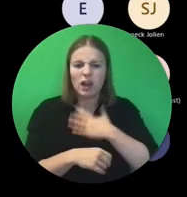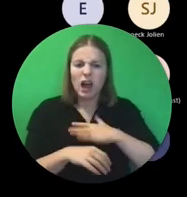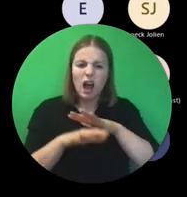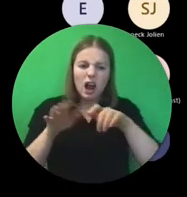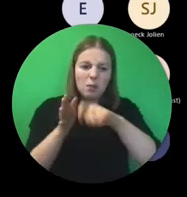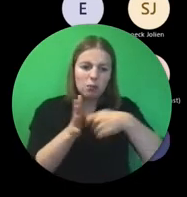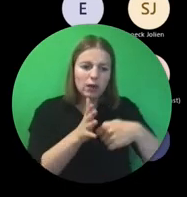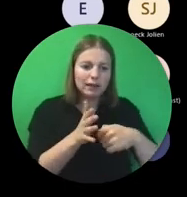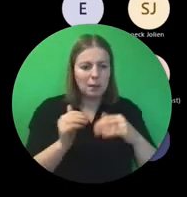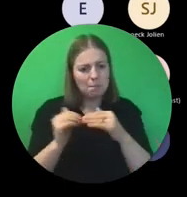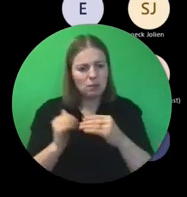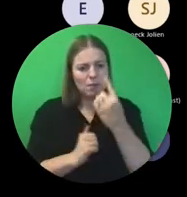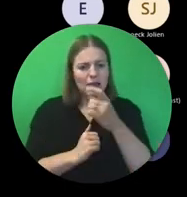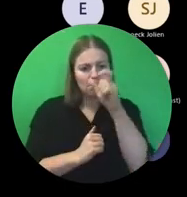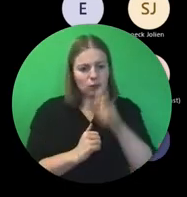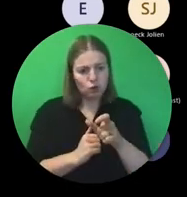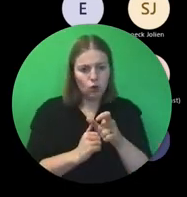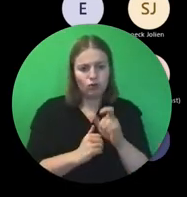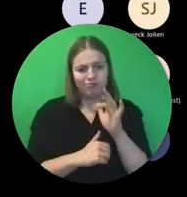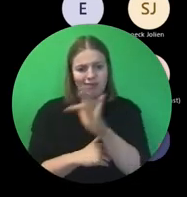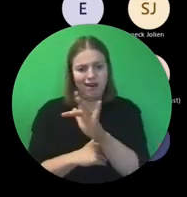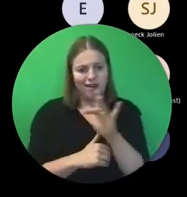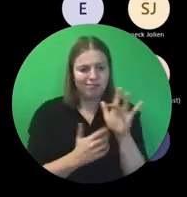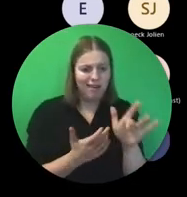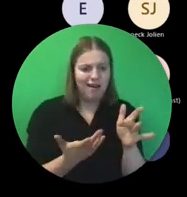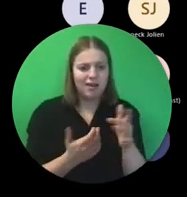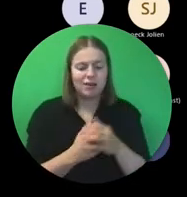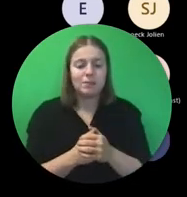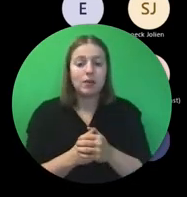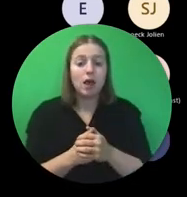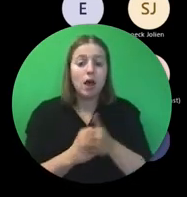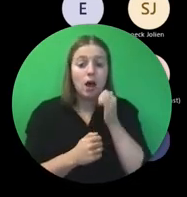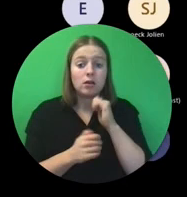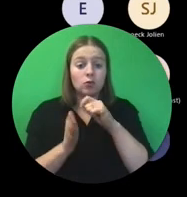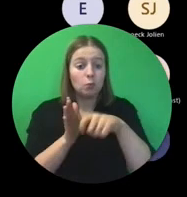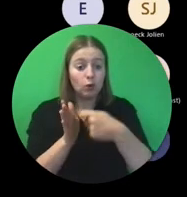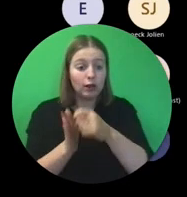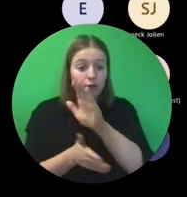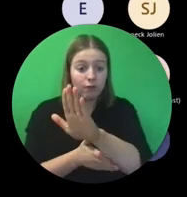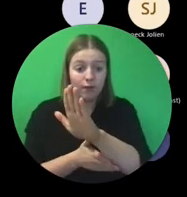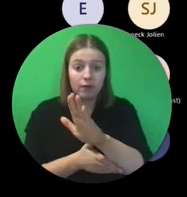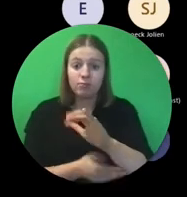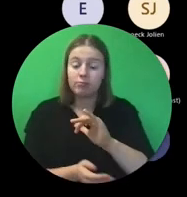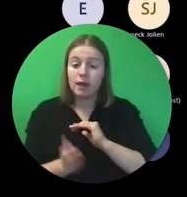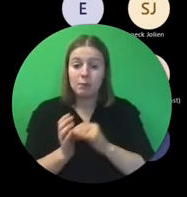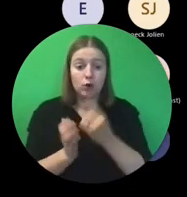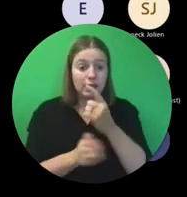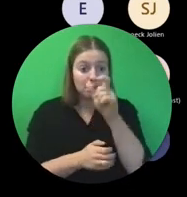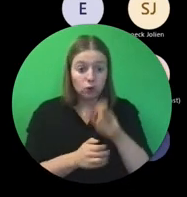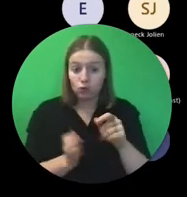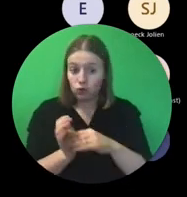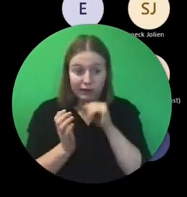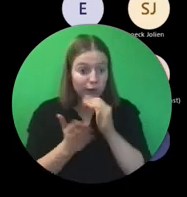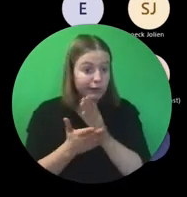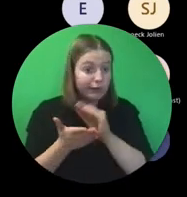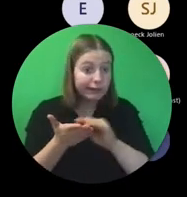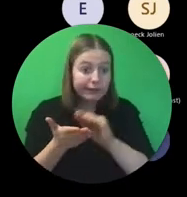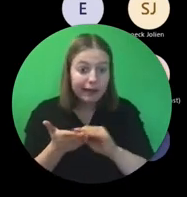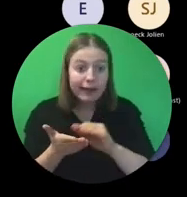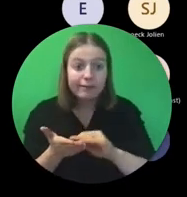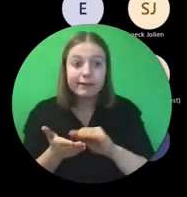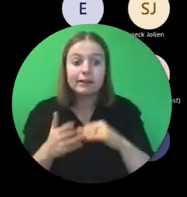minstens één persoon vertegenwoordigd zijn. Dus mocht bij jullie er iemand zijn die nog niet ingeschreven heeft, of